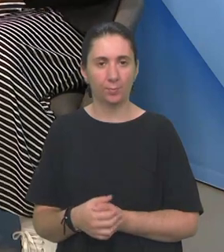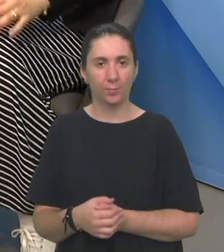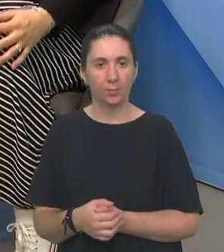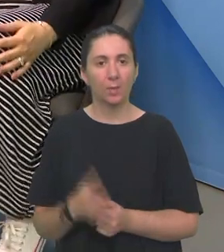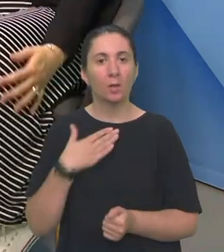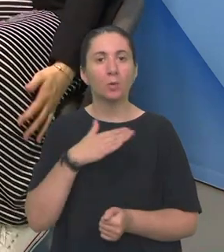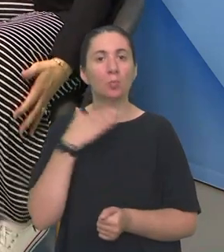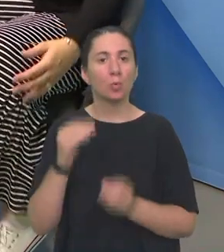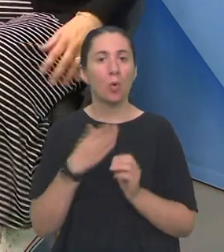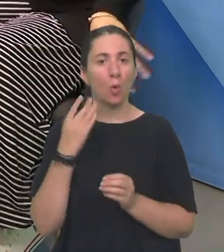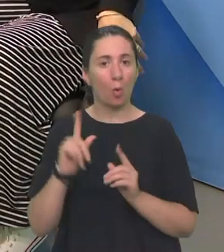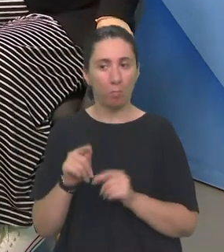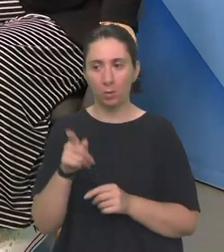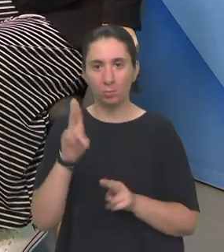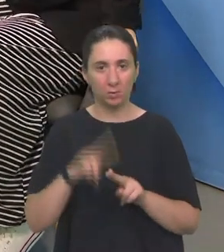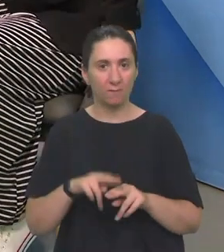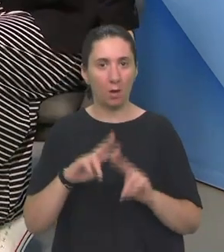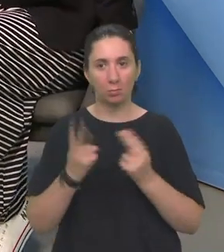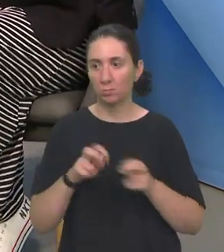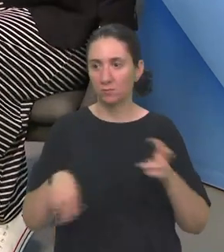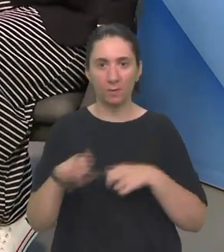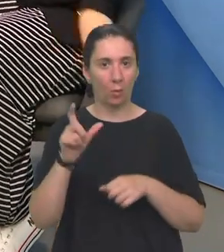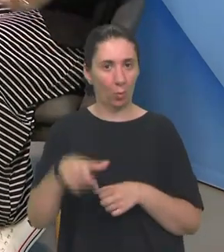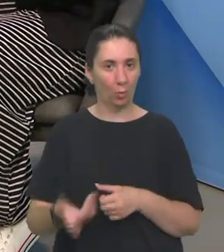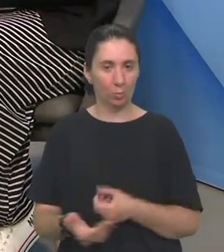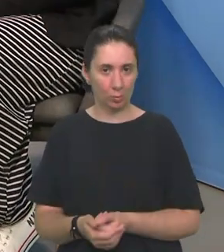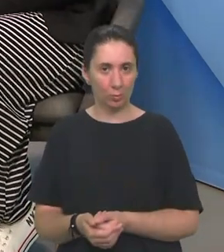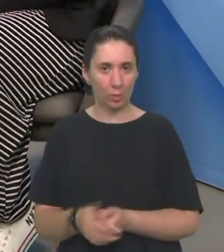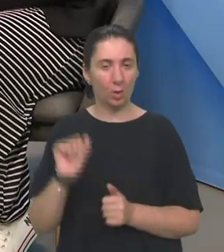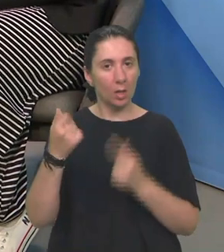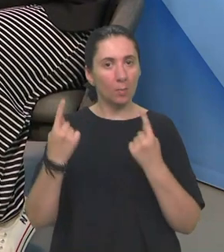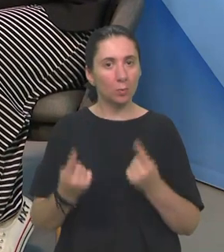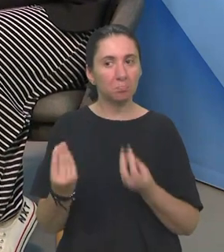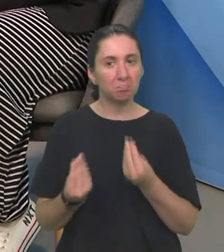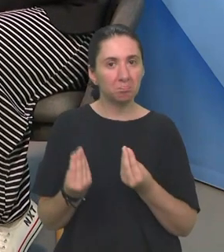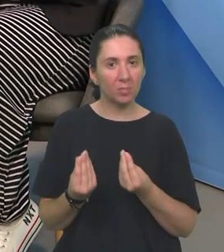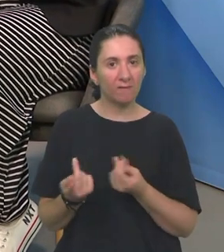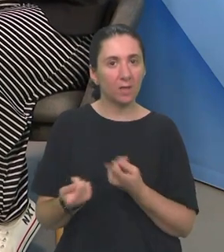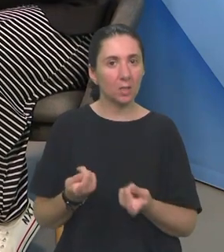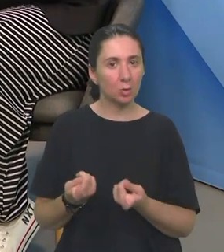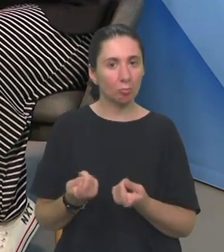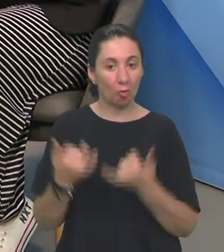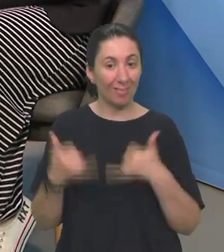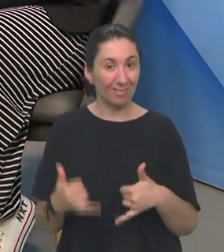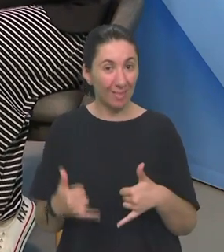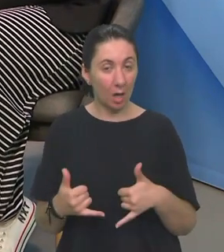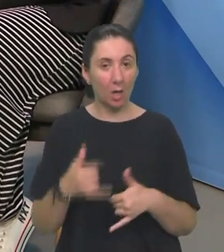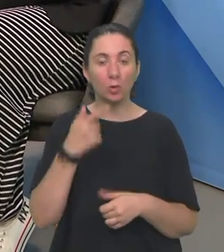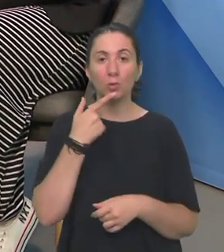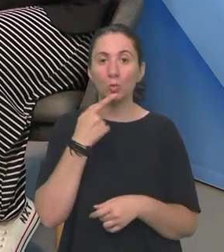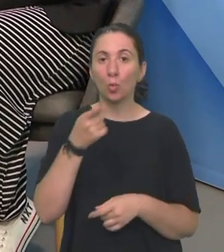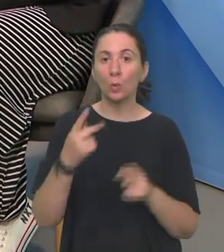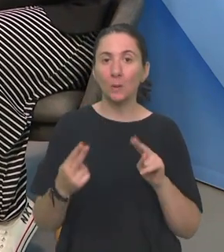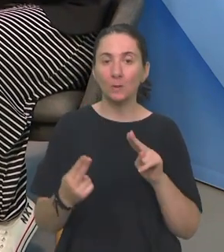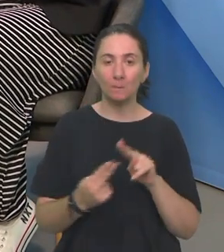Imaš puno hobija Stvarno si svestrana osoba Reci mi, jel postaje možda nekakvi izazovi danas S kojima se